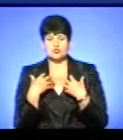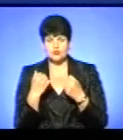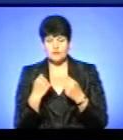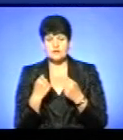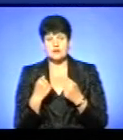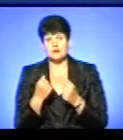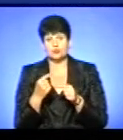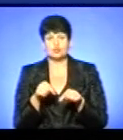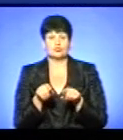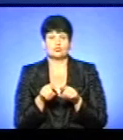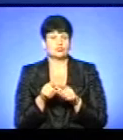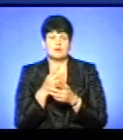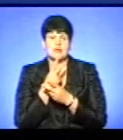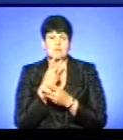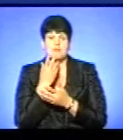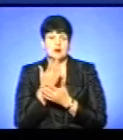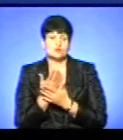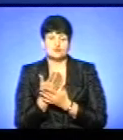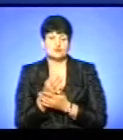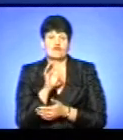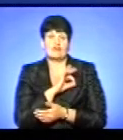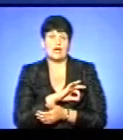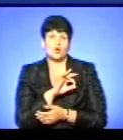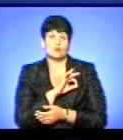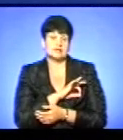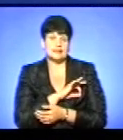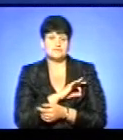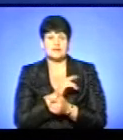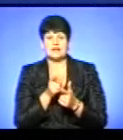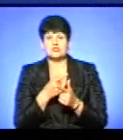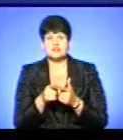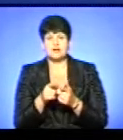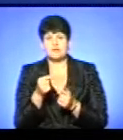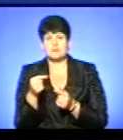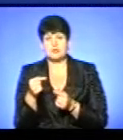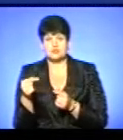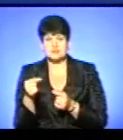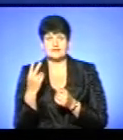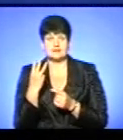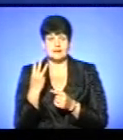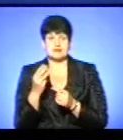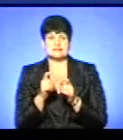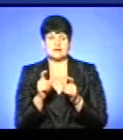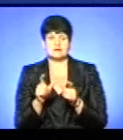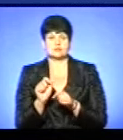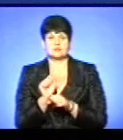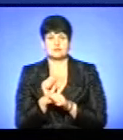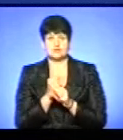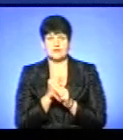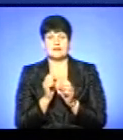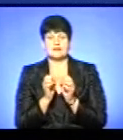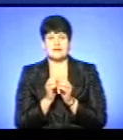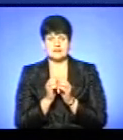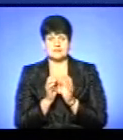через те десь не бачать певної вигоди, чи взагалі в мінуси йдуть. І три заклади просто перестали функціонувати. Ну, а 10,